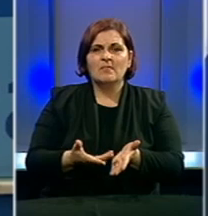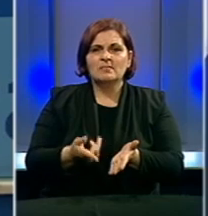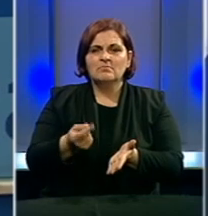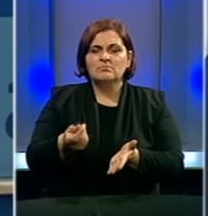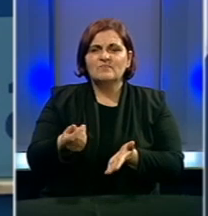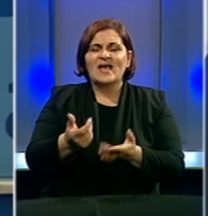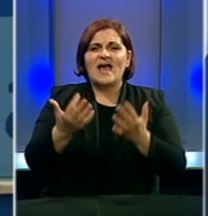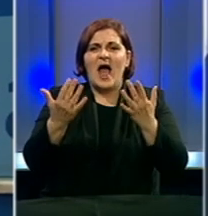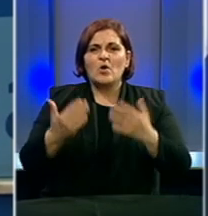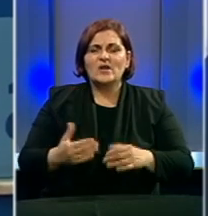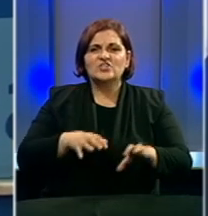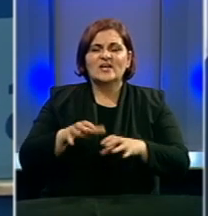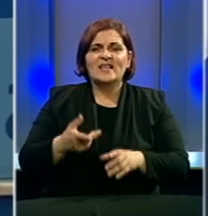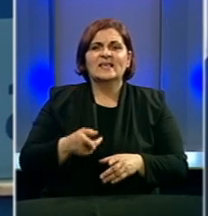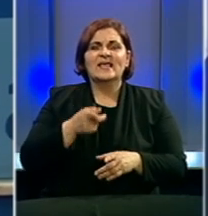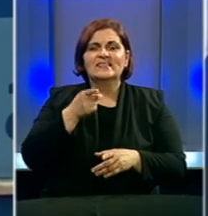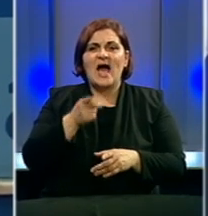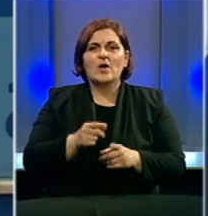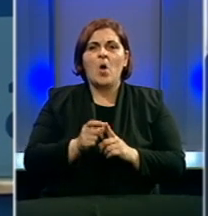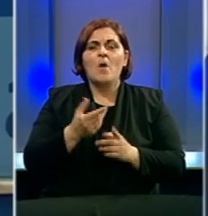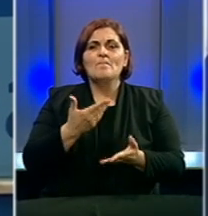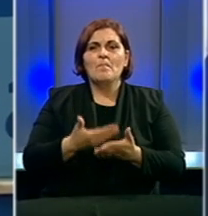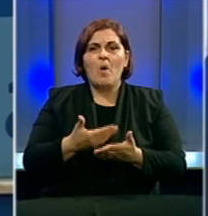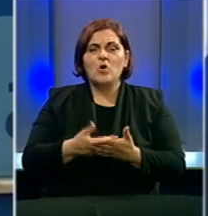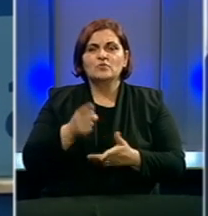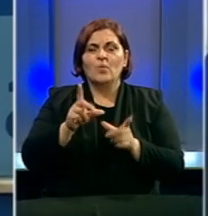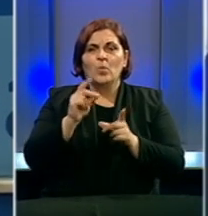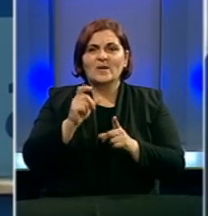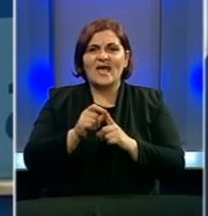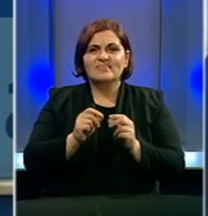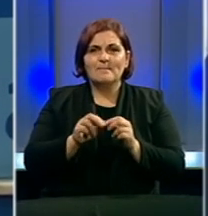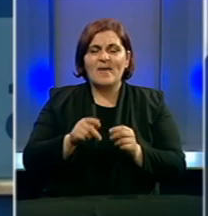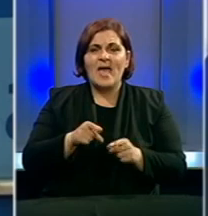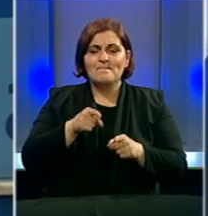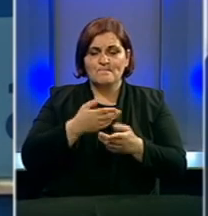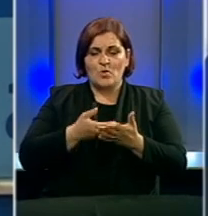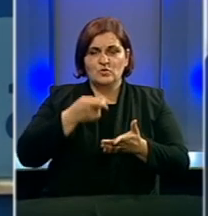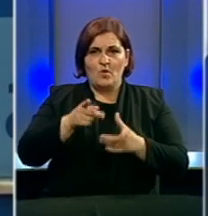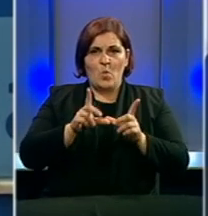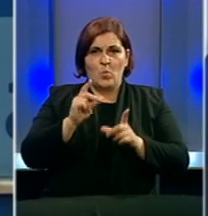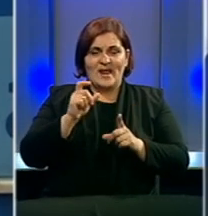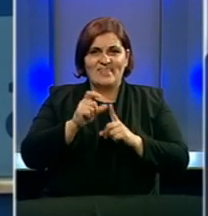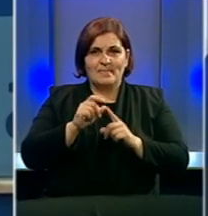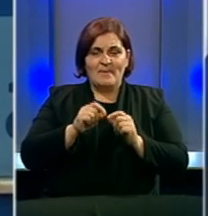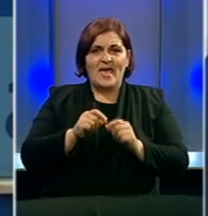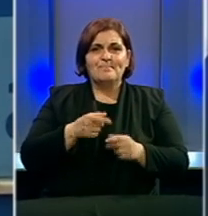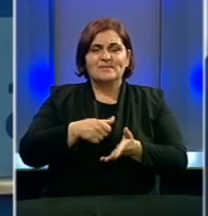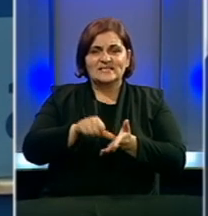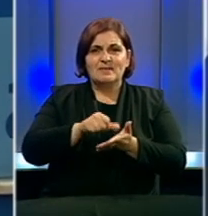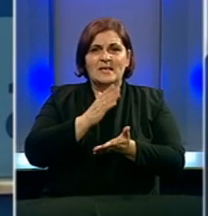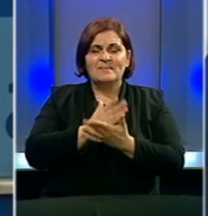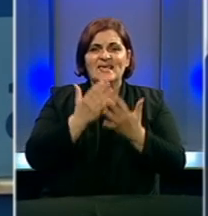na račun radnika tako i po osnovu ove uredbe. Po osnovu ove uredbe isplate bi se vršile na